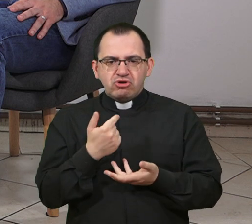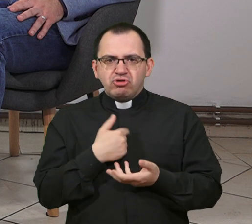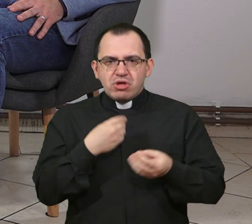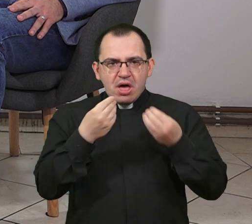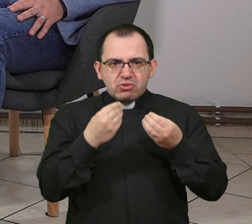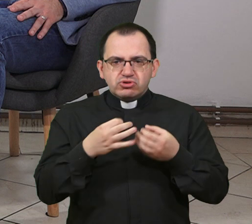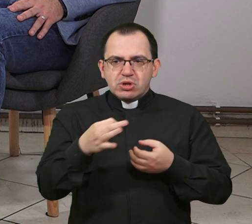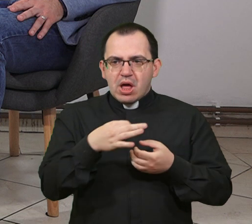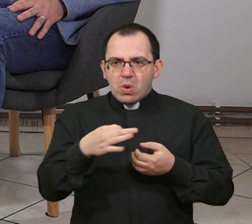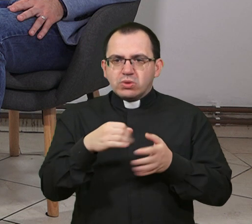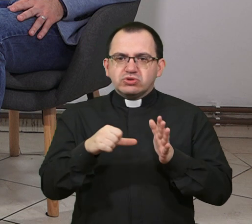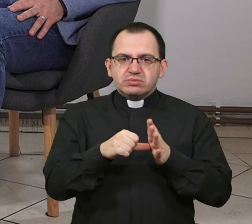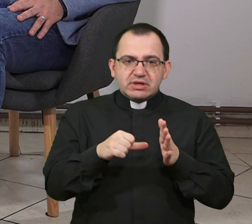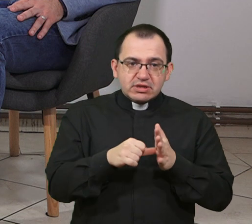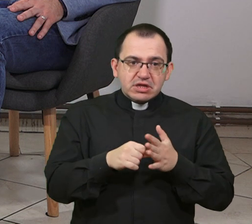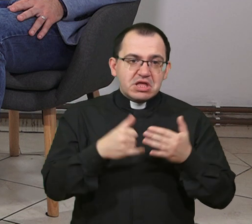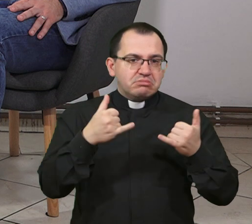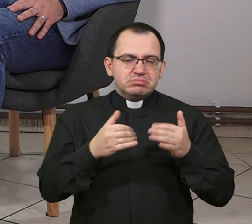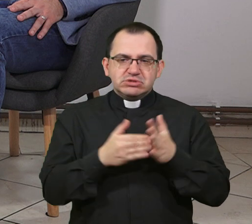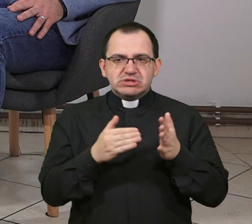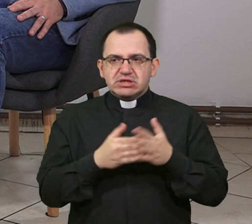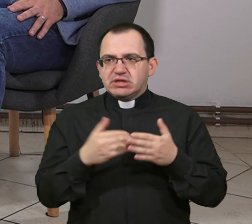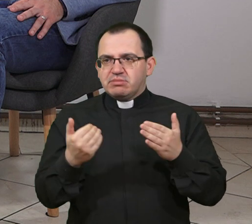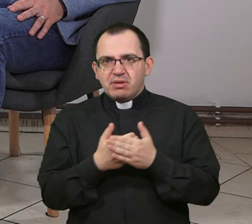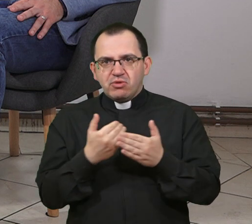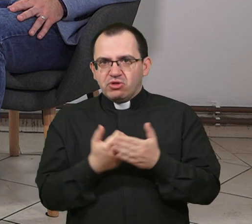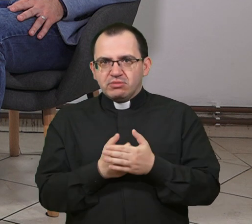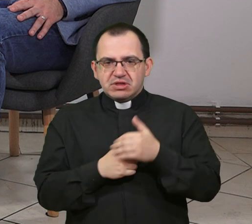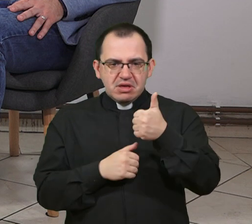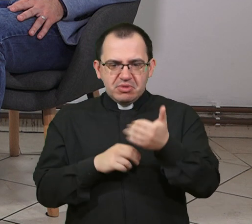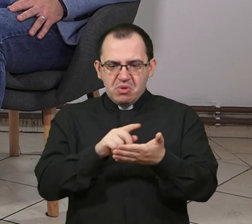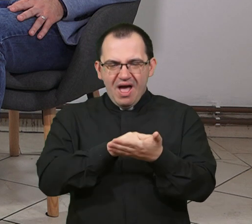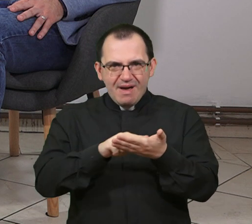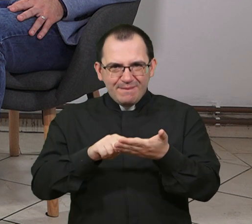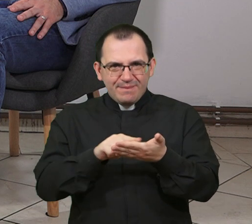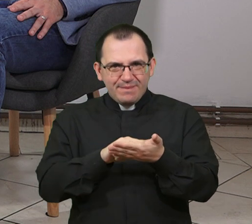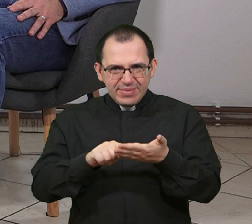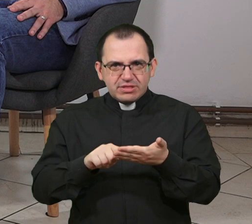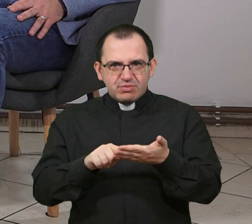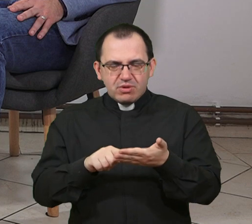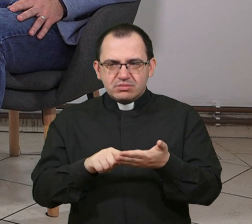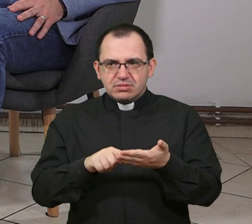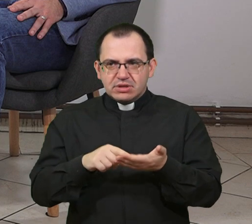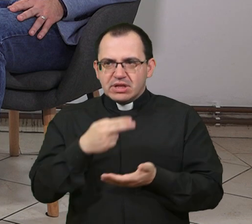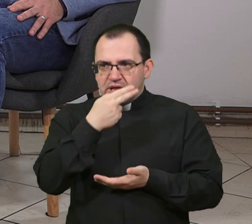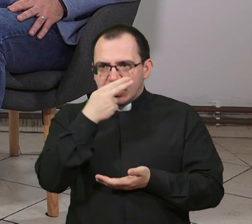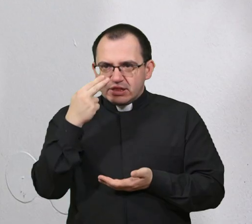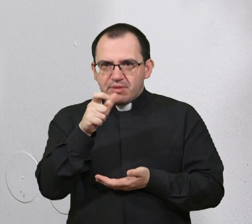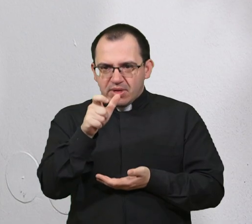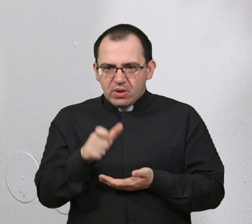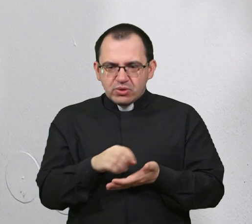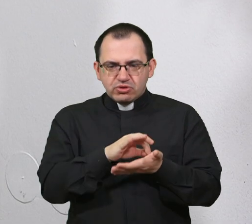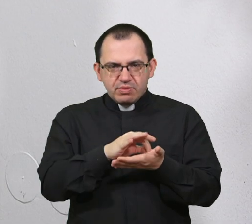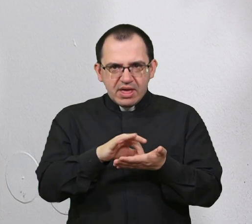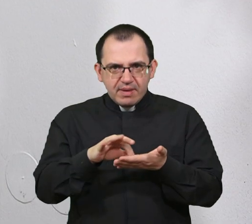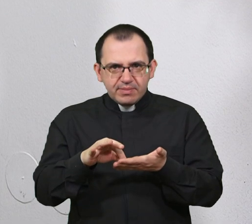srednjoj školi trebalo je ponoviti od samog pisma. Slijepe osobe pišu